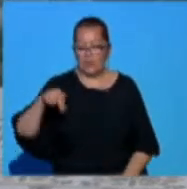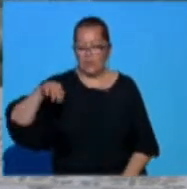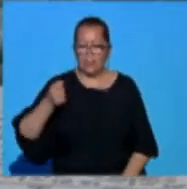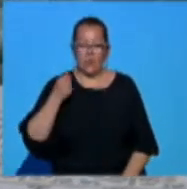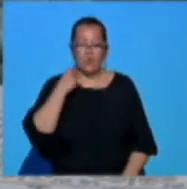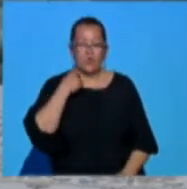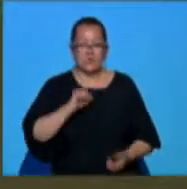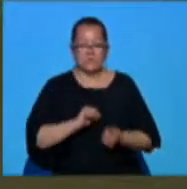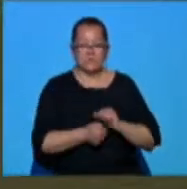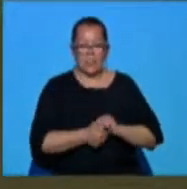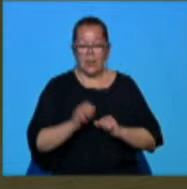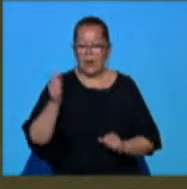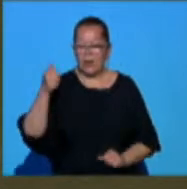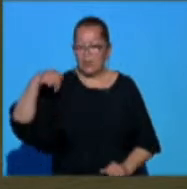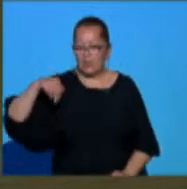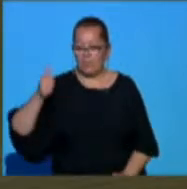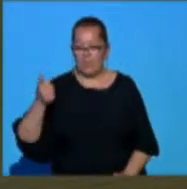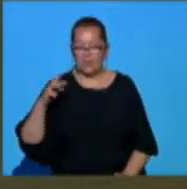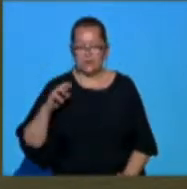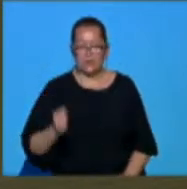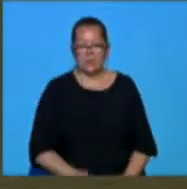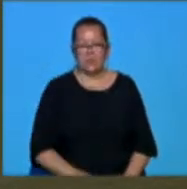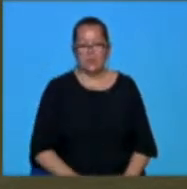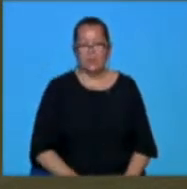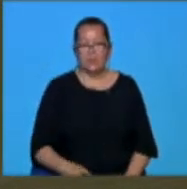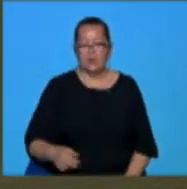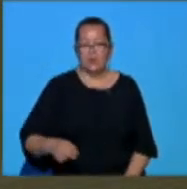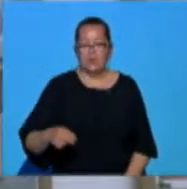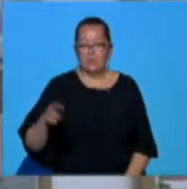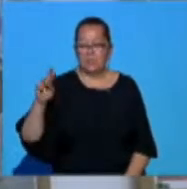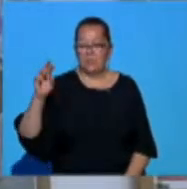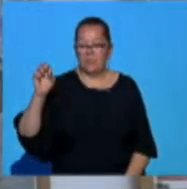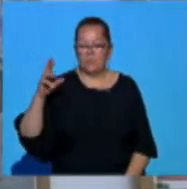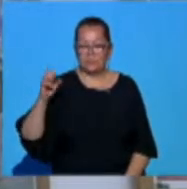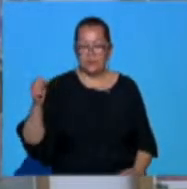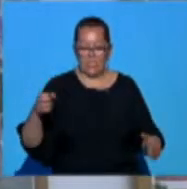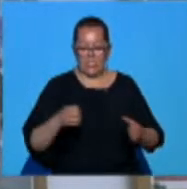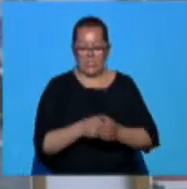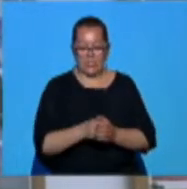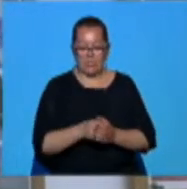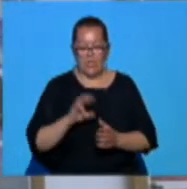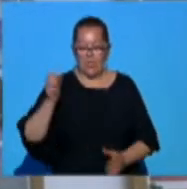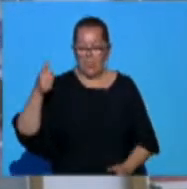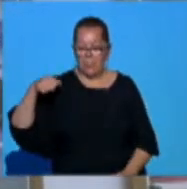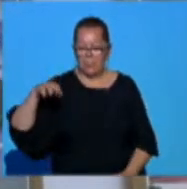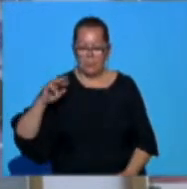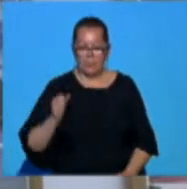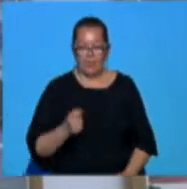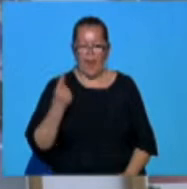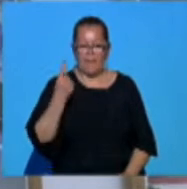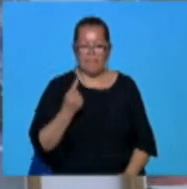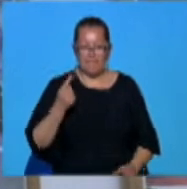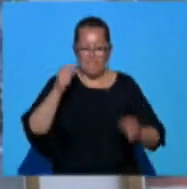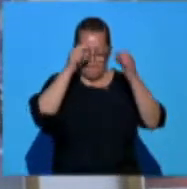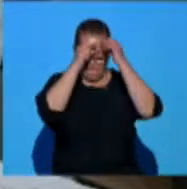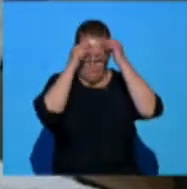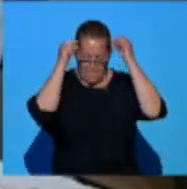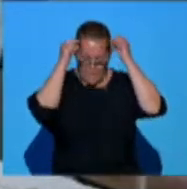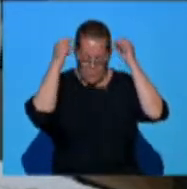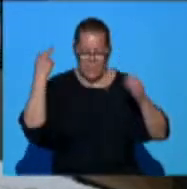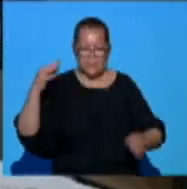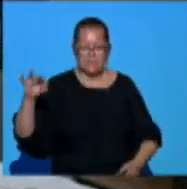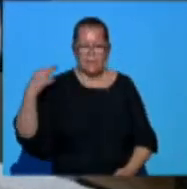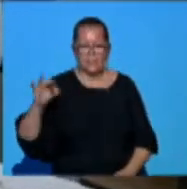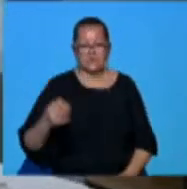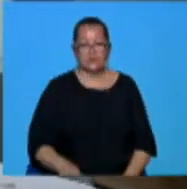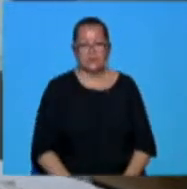neogreacă sau de animatori. Roxana Fișcu a făcut parte din echipa de animatori a Colegiului Pedagogic și a obținut premiul special, animator